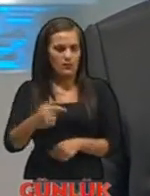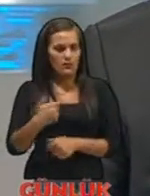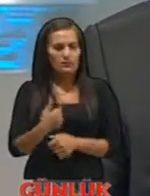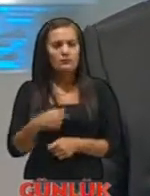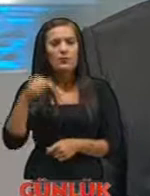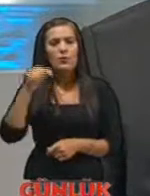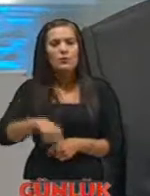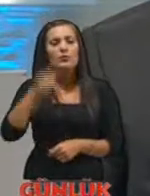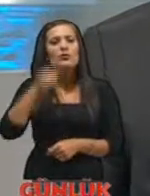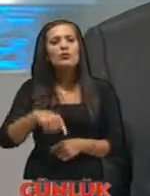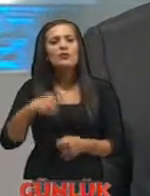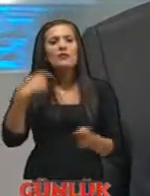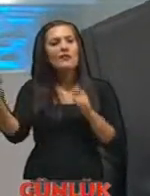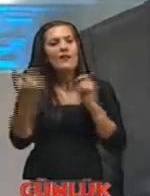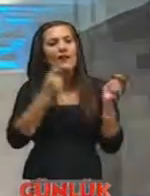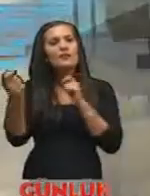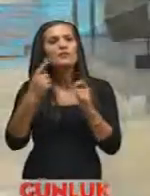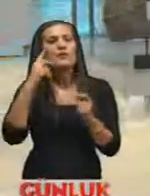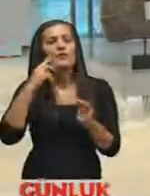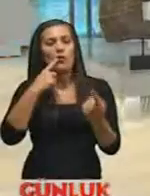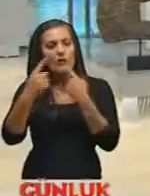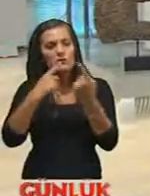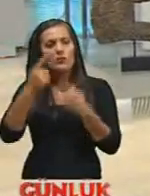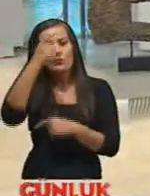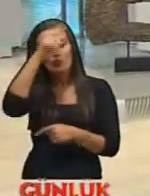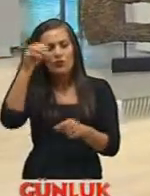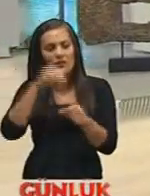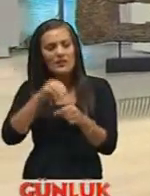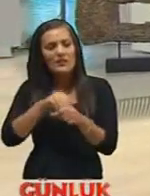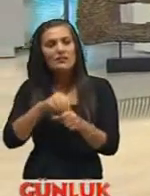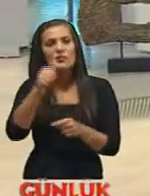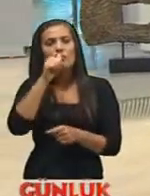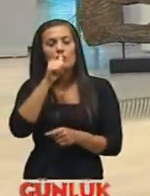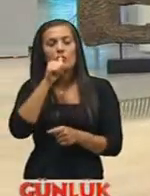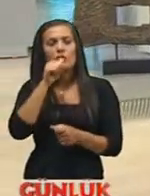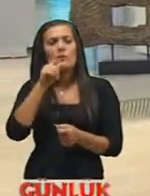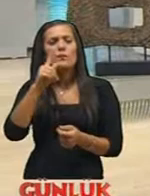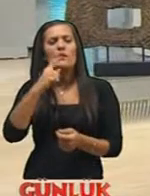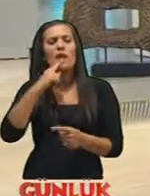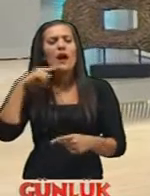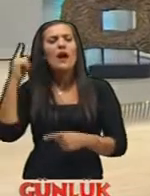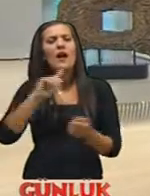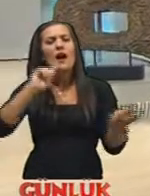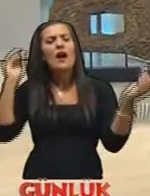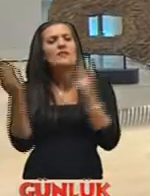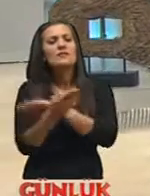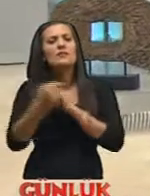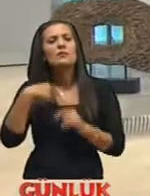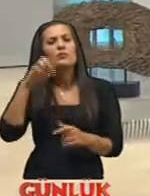Bugün tartışacağımız Görüşeceğimiz Türkiye'den su getirme Asrın projesinin